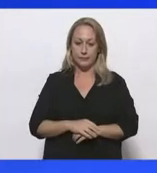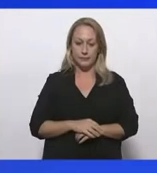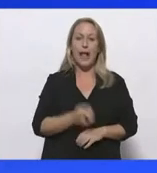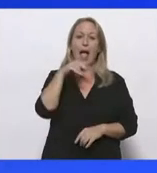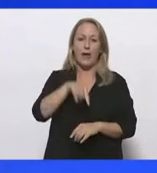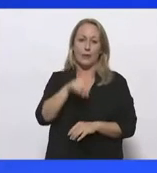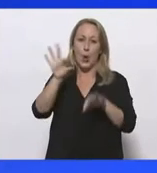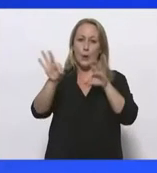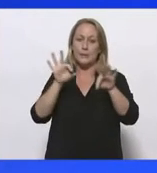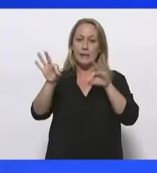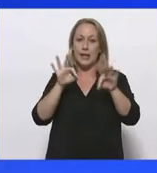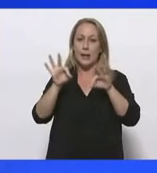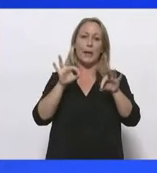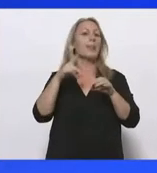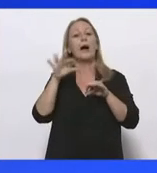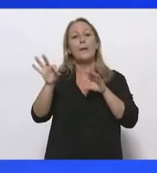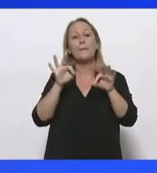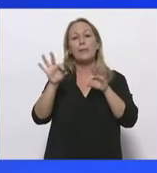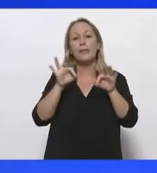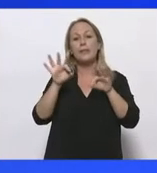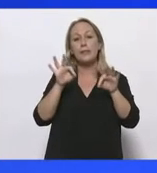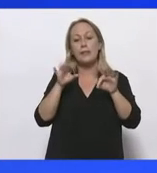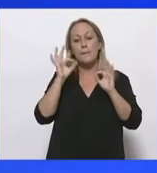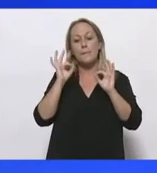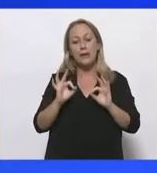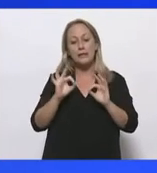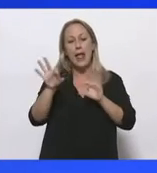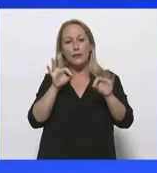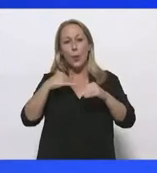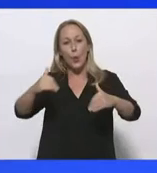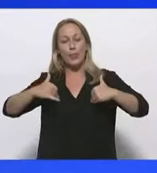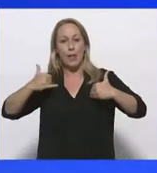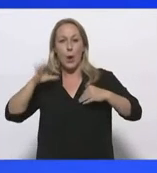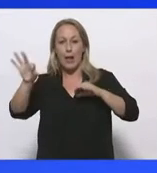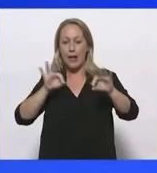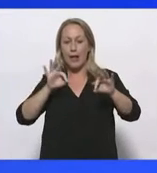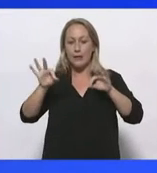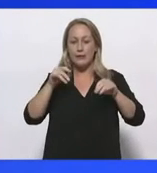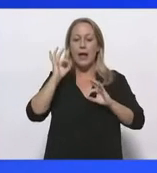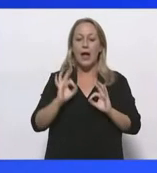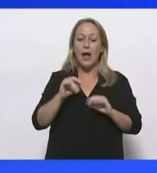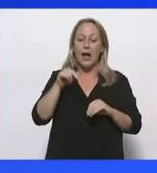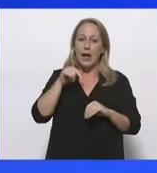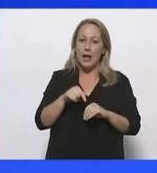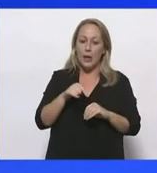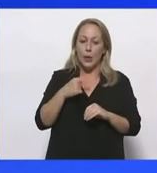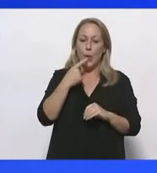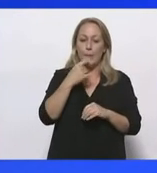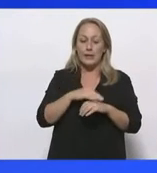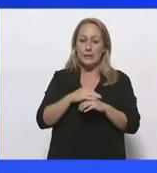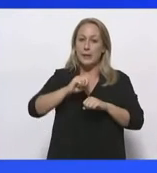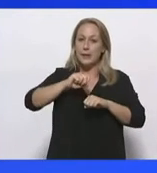Υπάρχουν κάποια ψήγματα από τις πολιτικές μας για την νεολαία. Αλλά από εκεί πέρα εγώ θα ξεκολουθώ να επιμένω,